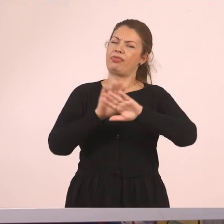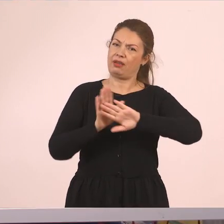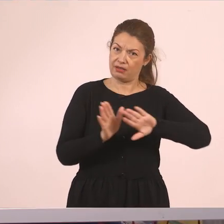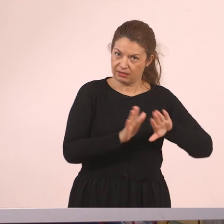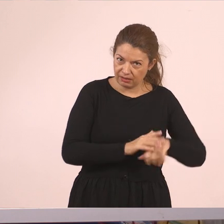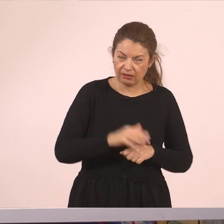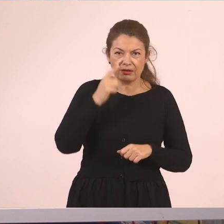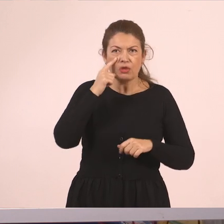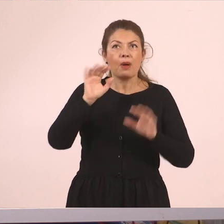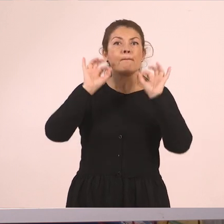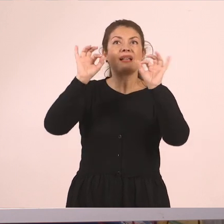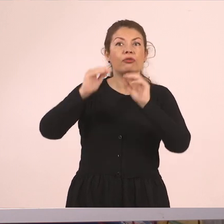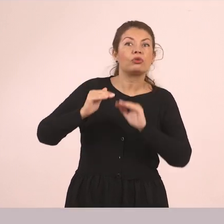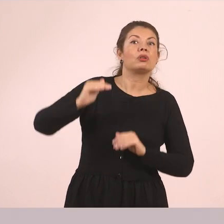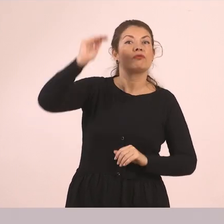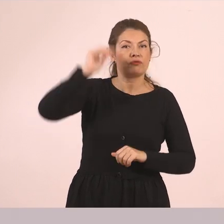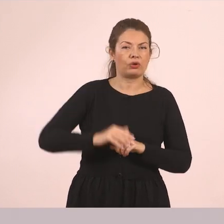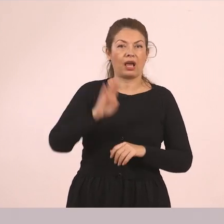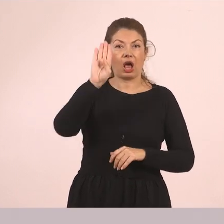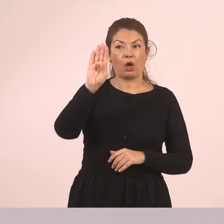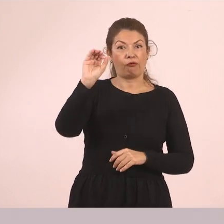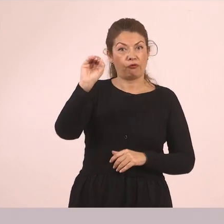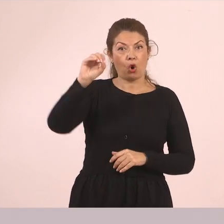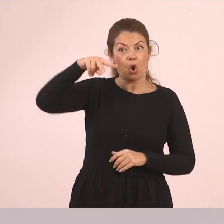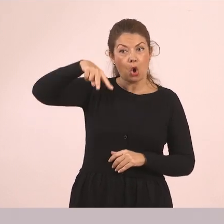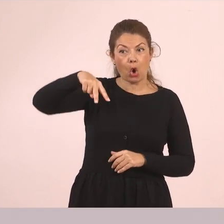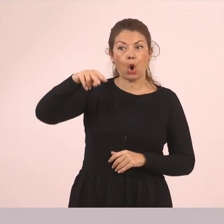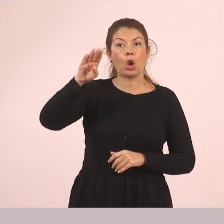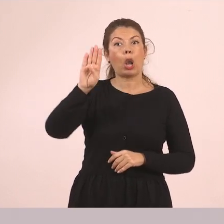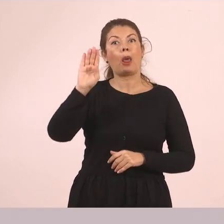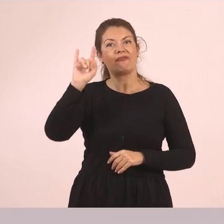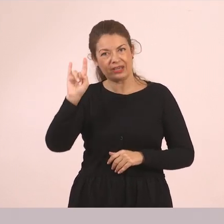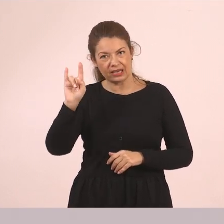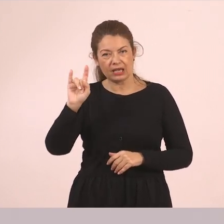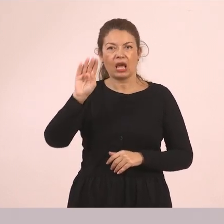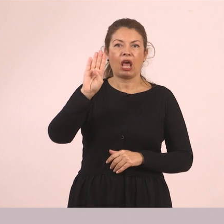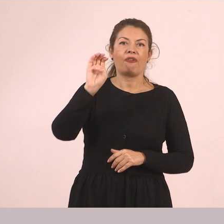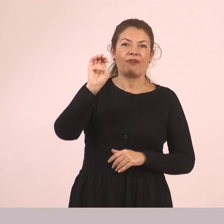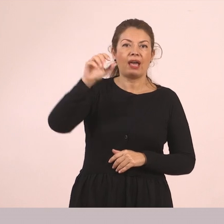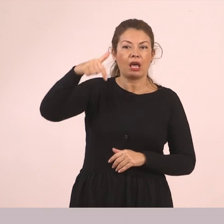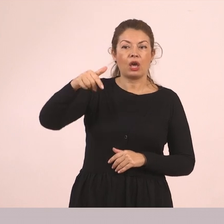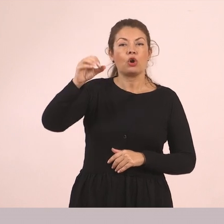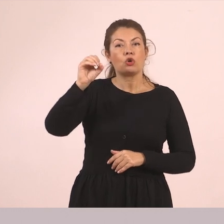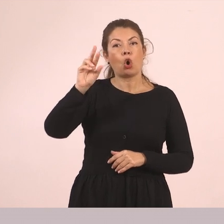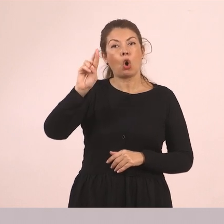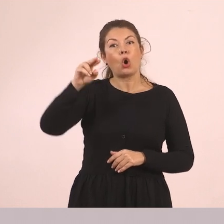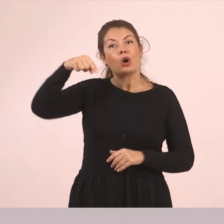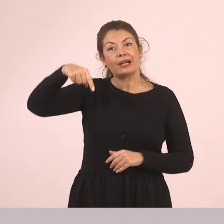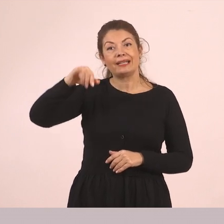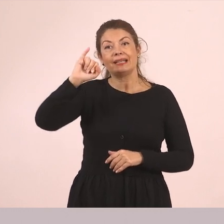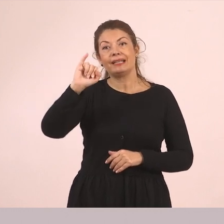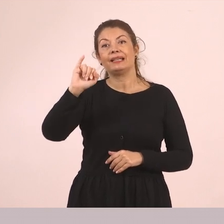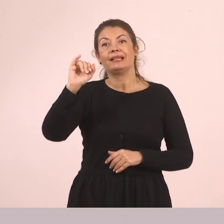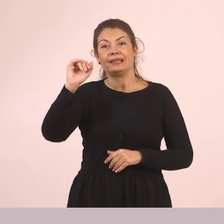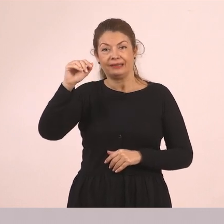λίμνες στη Μακεδονία. Βόλβη, Βεγορίτιδα, πολύ σημαντικές λίμνες, Βυστονίδα στη